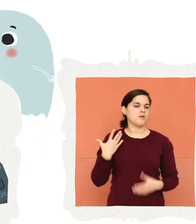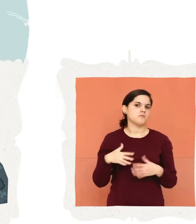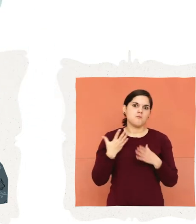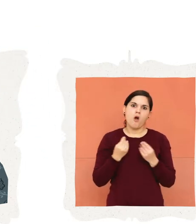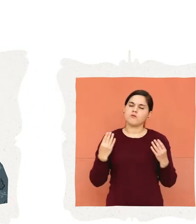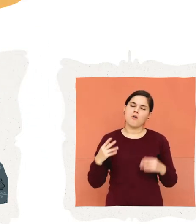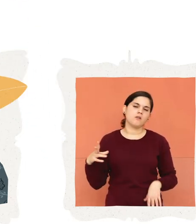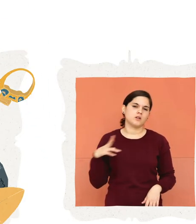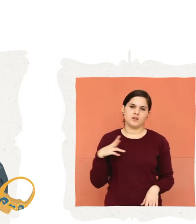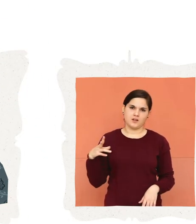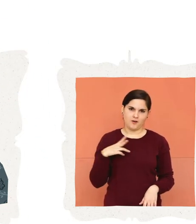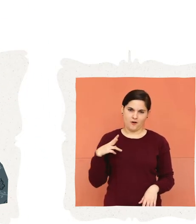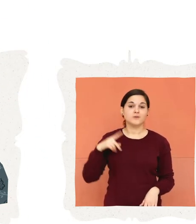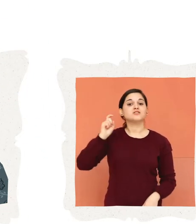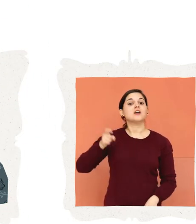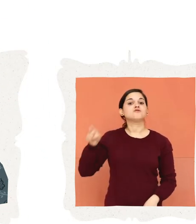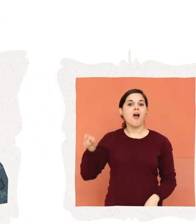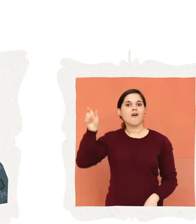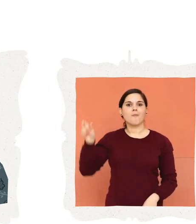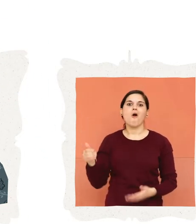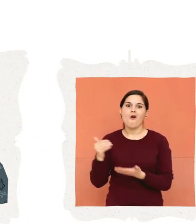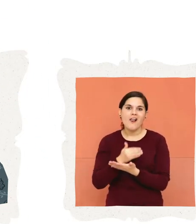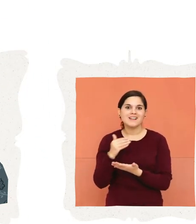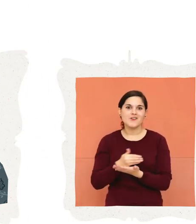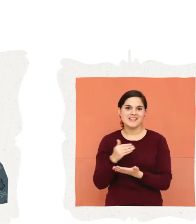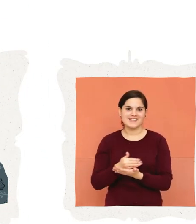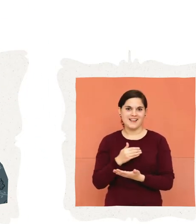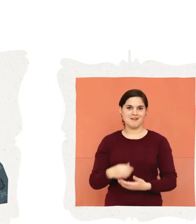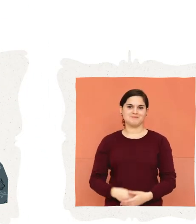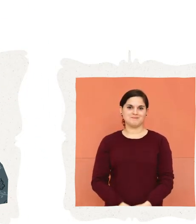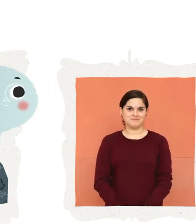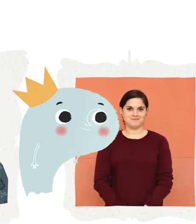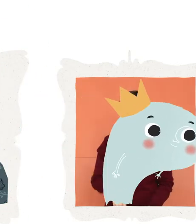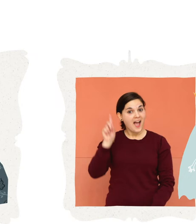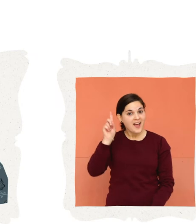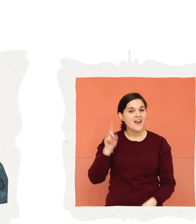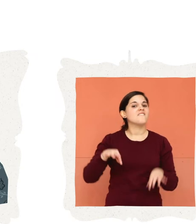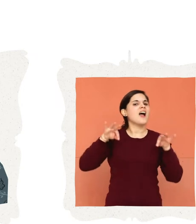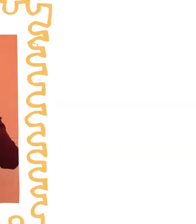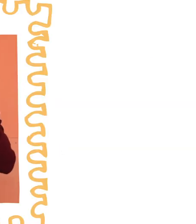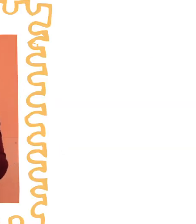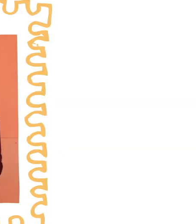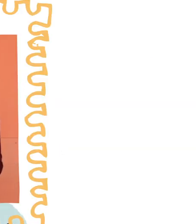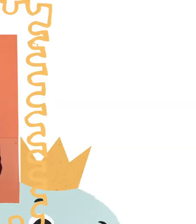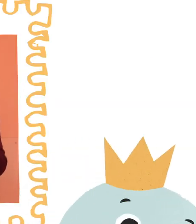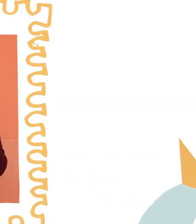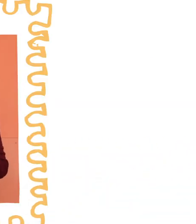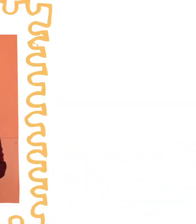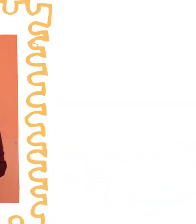ed era molto molto ricco gian giacomo era un collezionista a proposito i